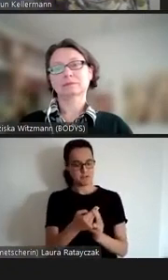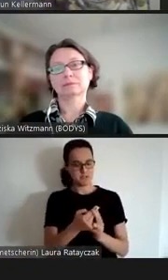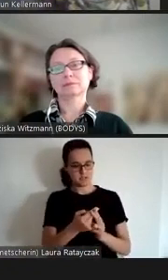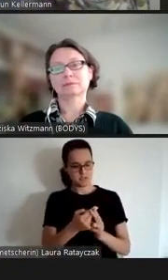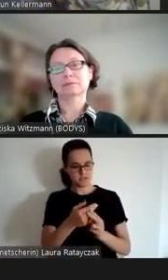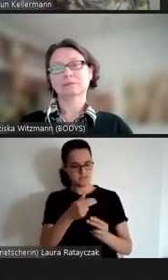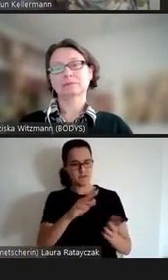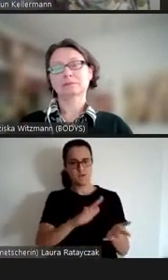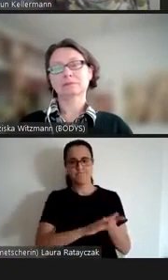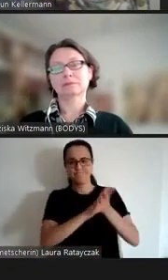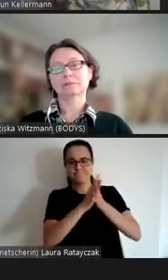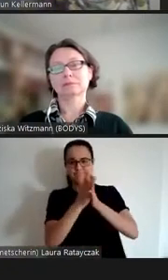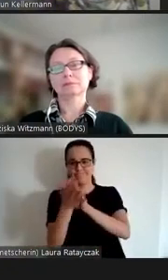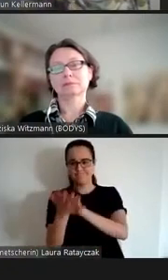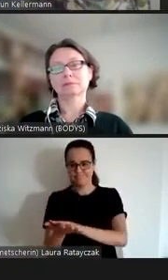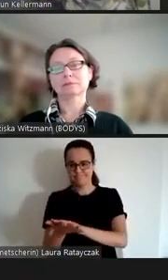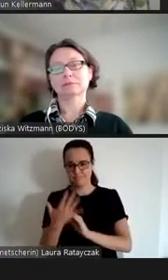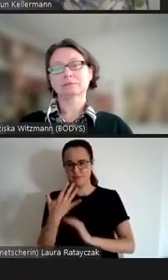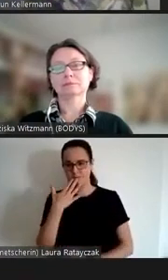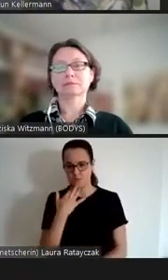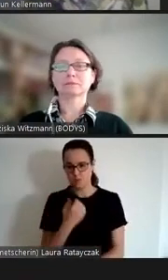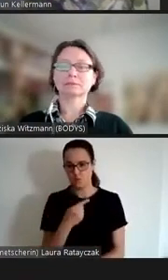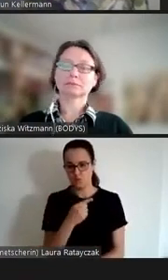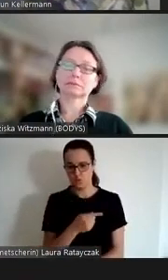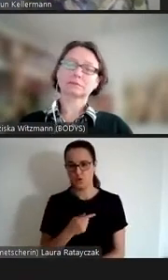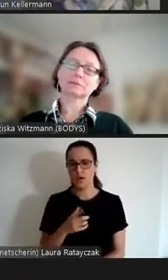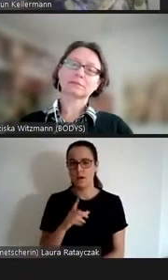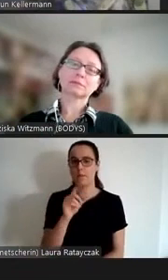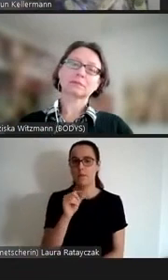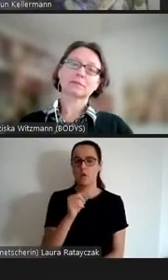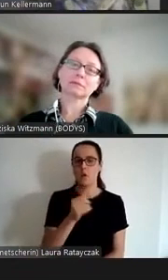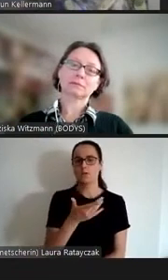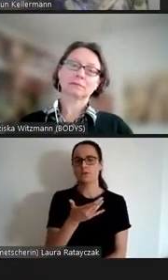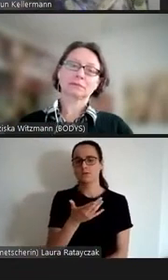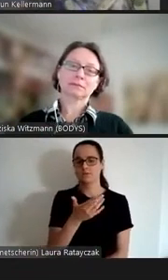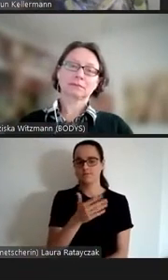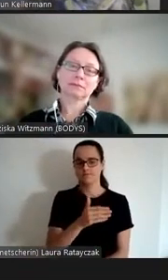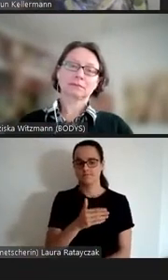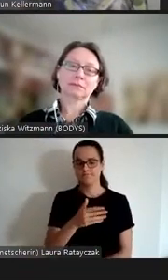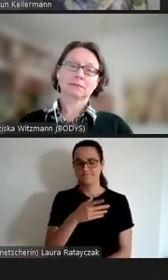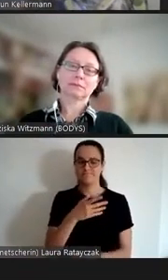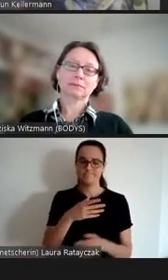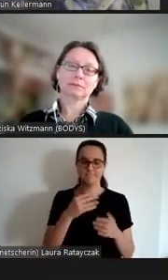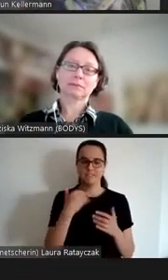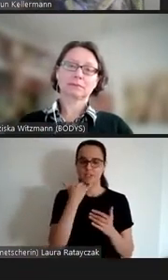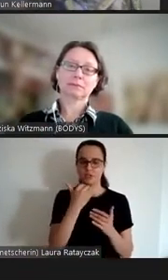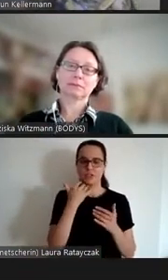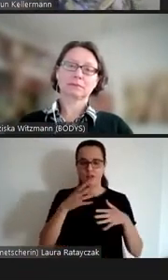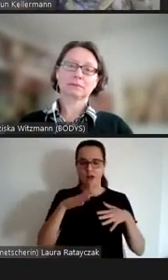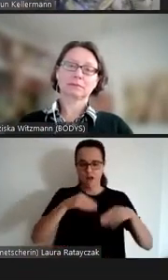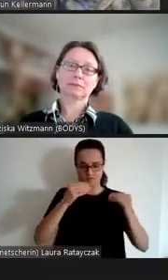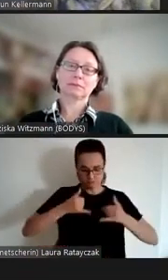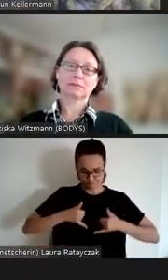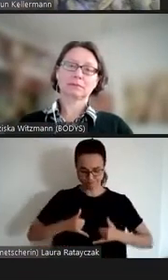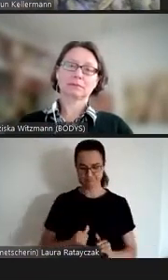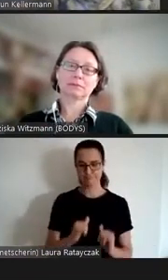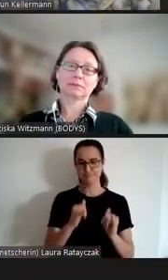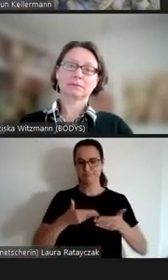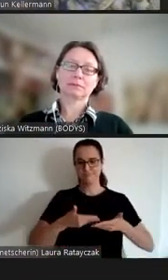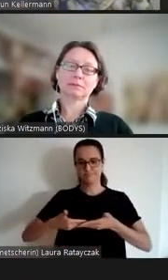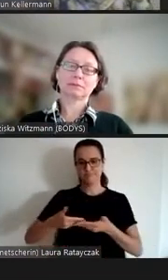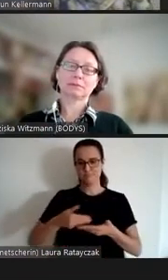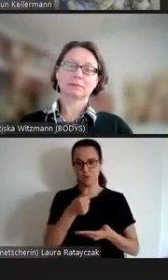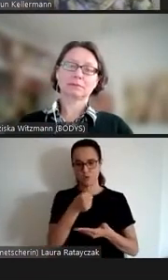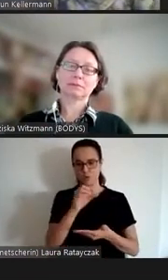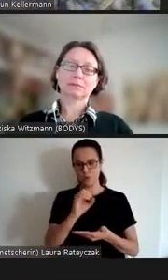verwandeln will die Geschichte beginnt also mit der Geburt von Toto und dann tritt